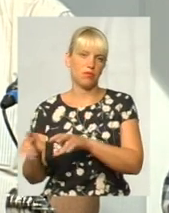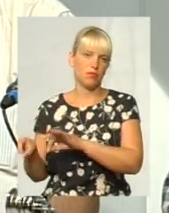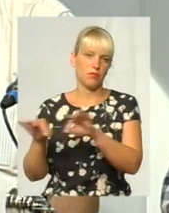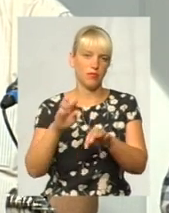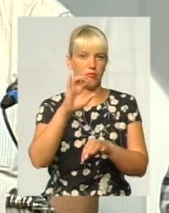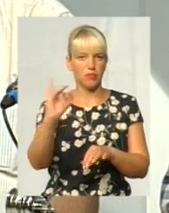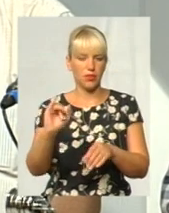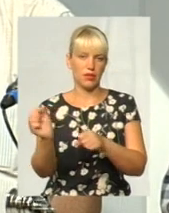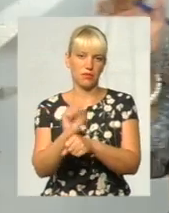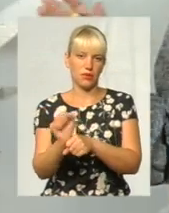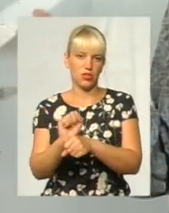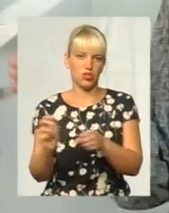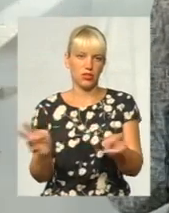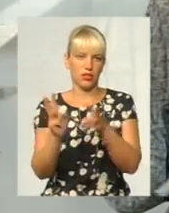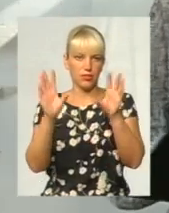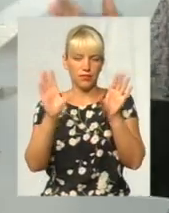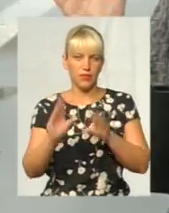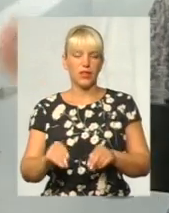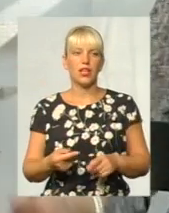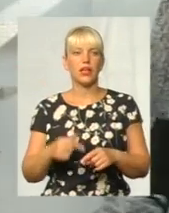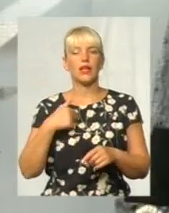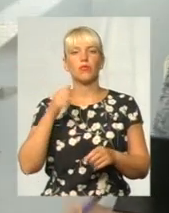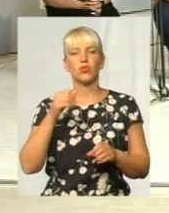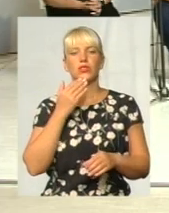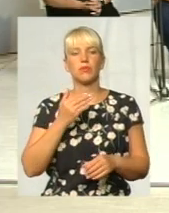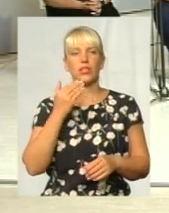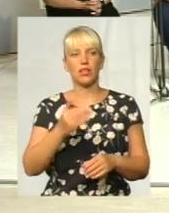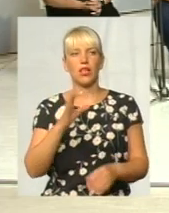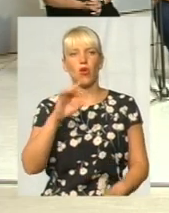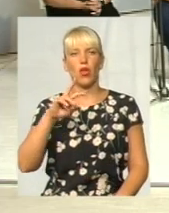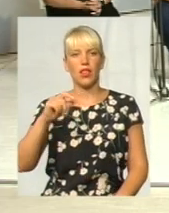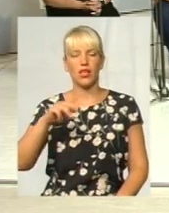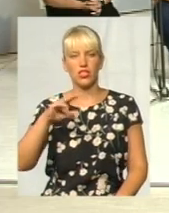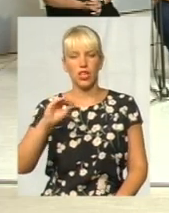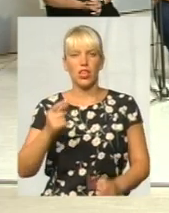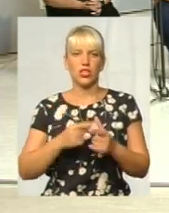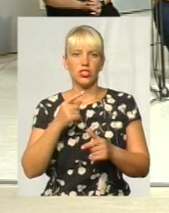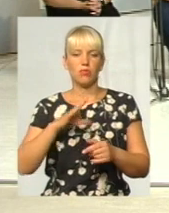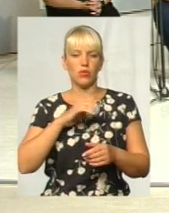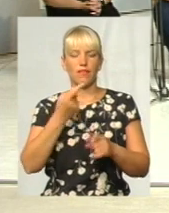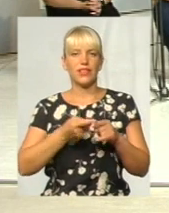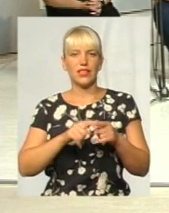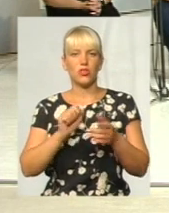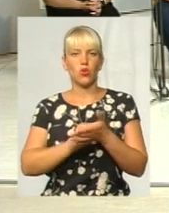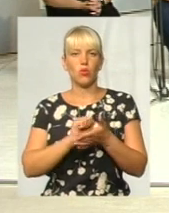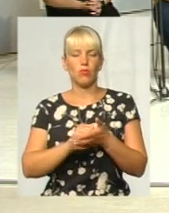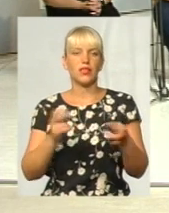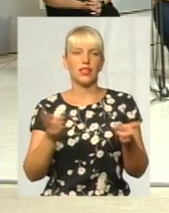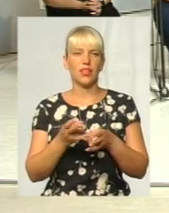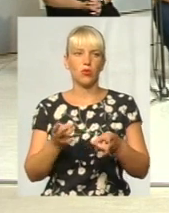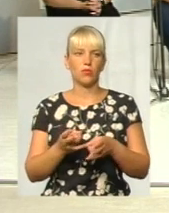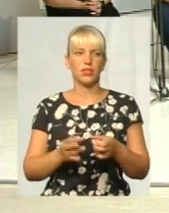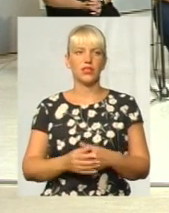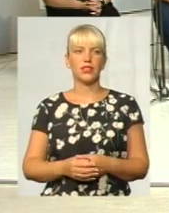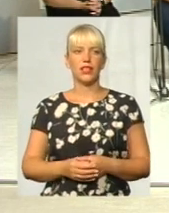локалізувати пожежі на малій площі. В принципі, запитати зараз, пане Олеже, а чи була в тих документах необхідність у тієї